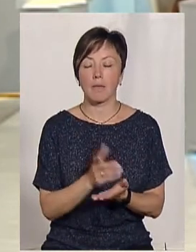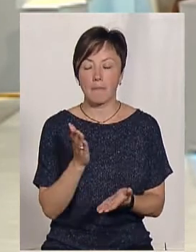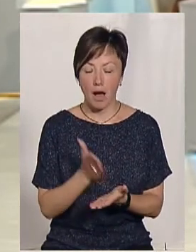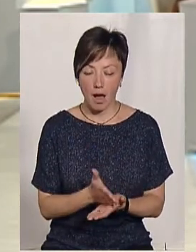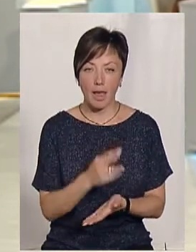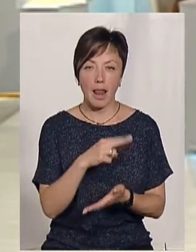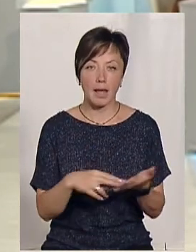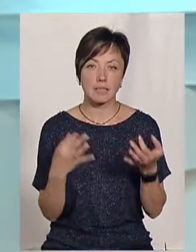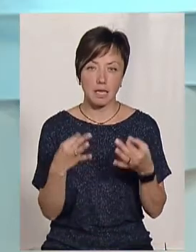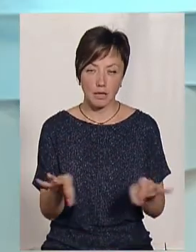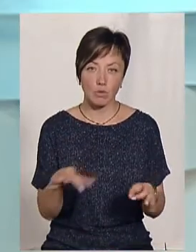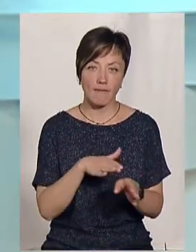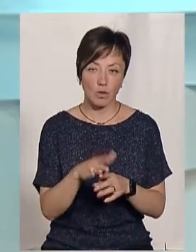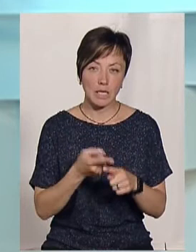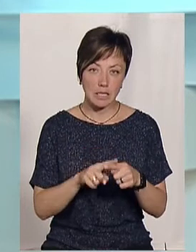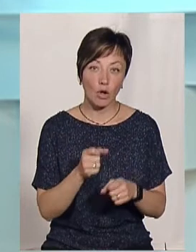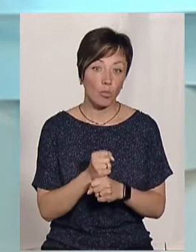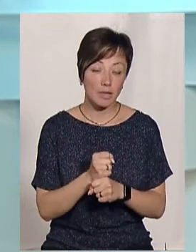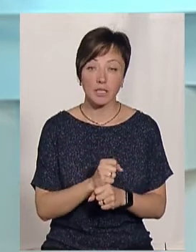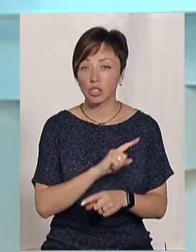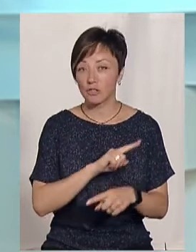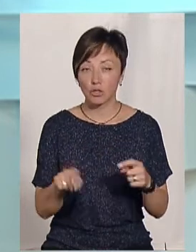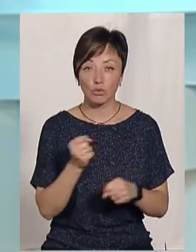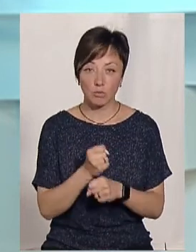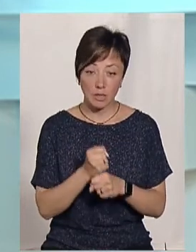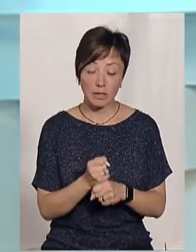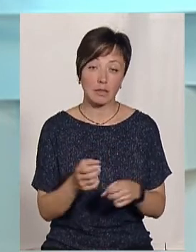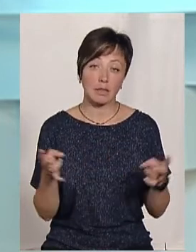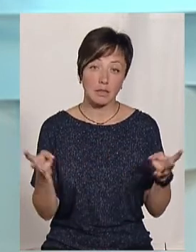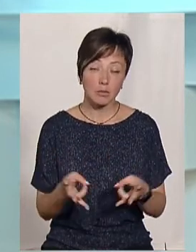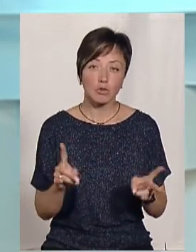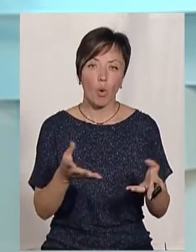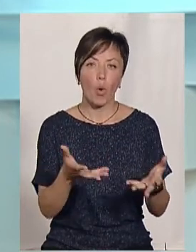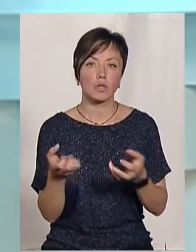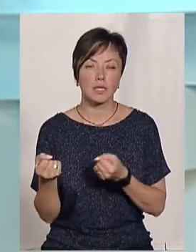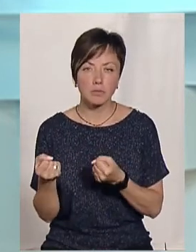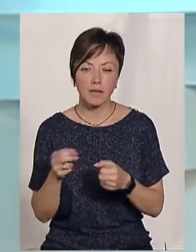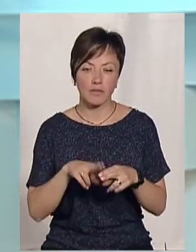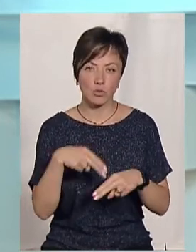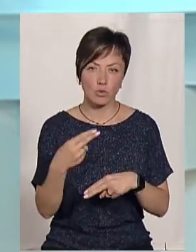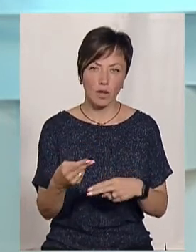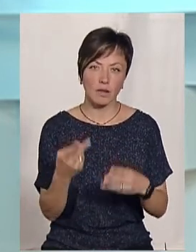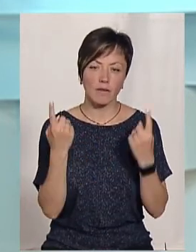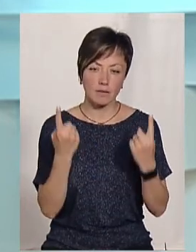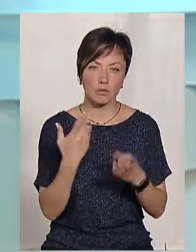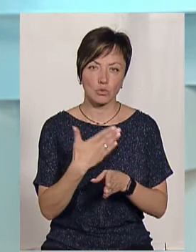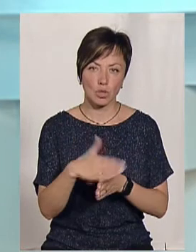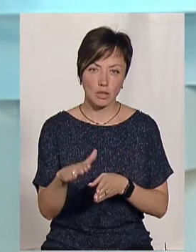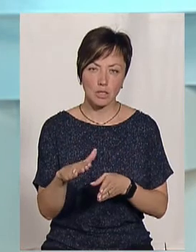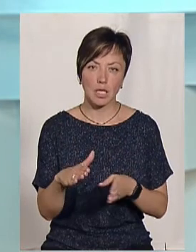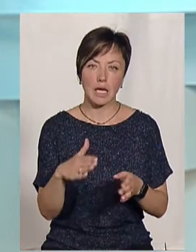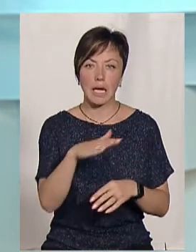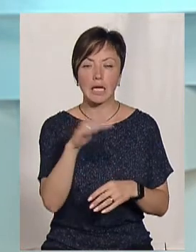ліцензію на виконання цих робіт. Найшвидше зробити роботу для того, щоб отримати відшкодування левової частки